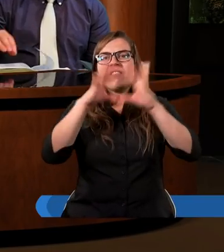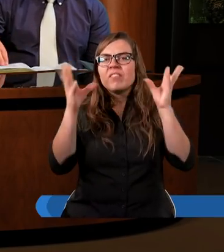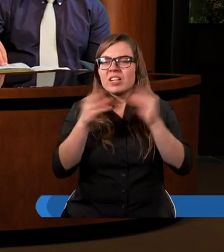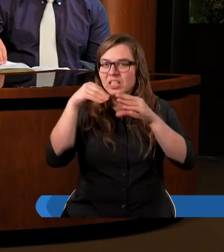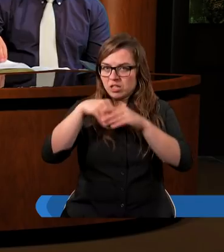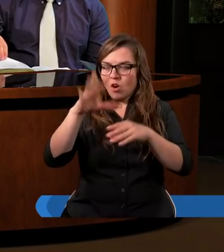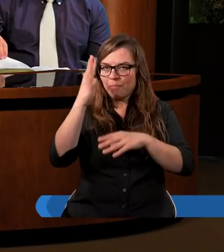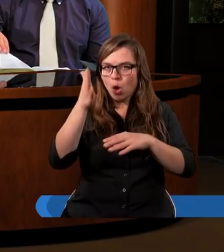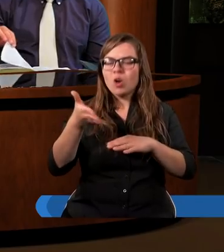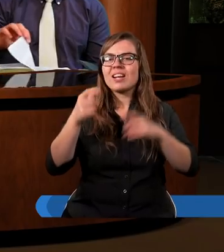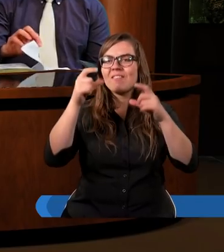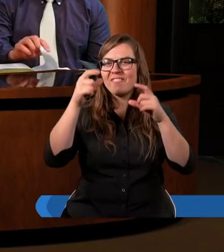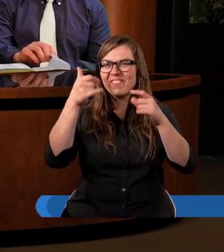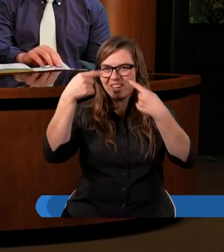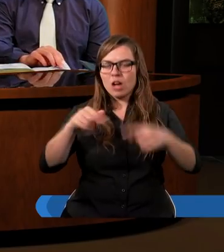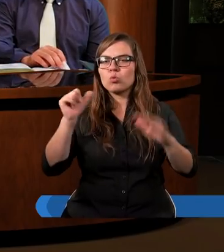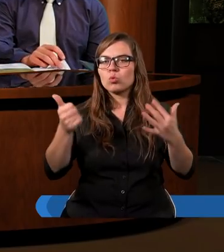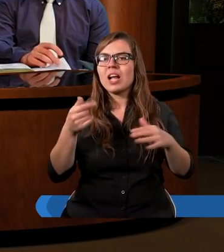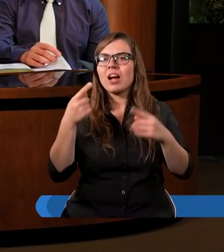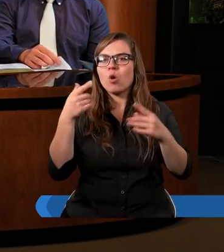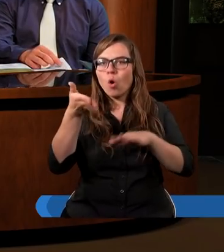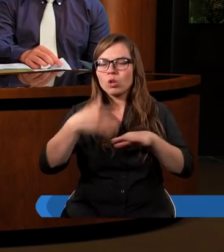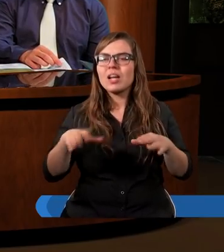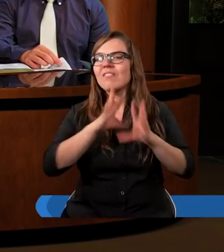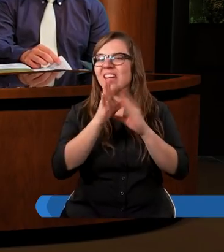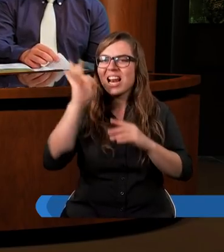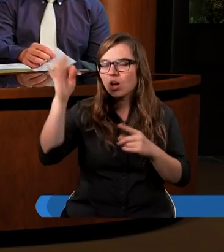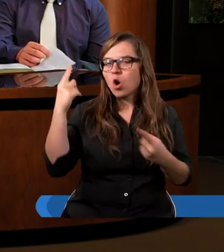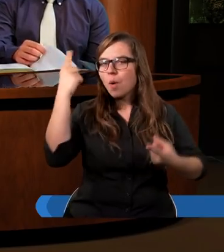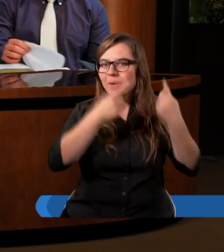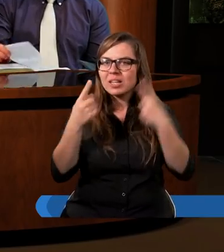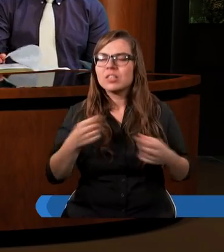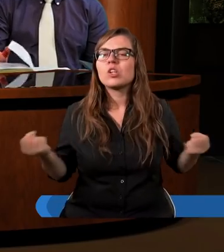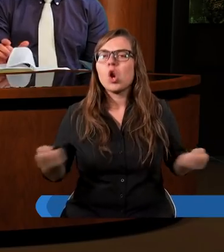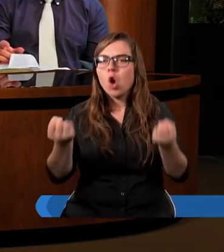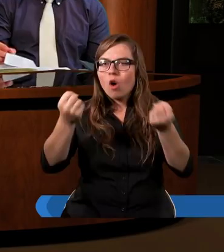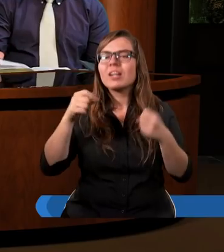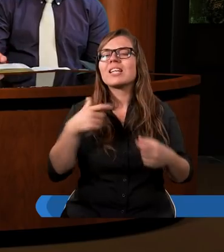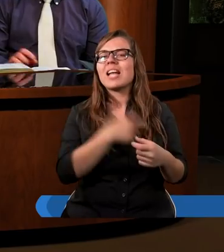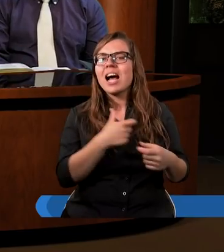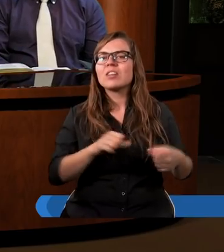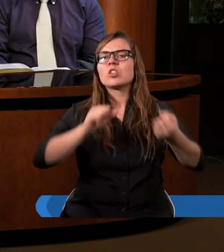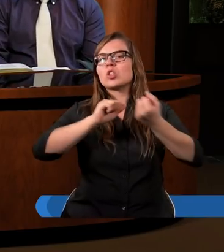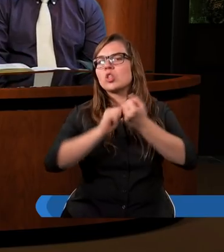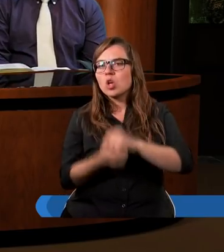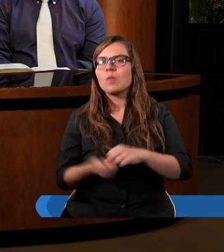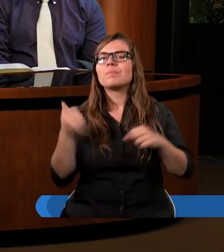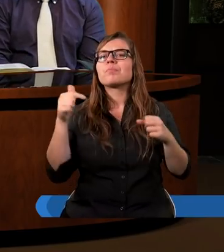piątym wierszu szóstego rozdziału, wszelkie jego myśli, dążenia z serca są